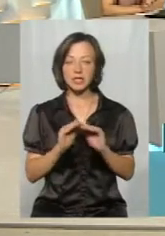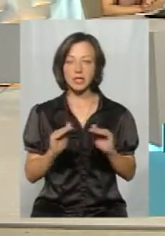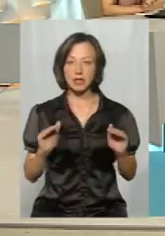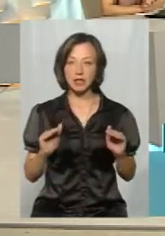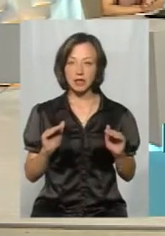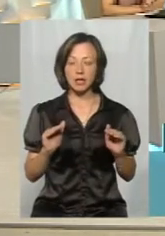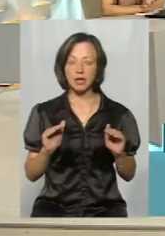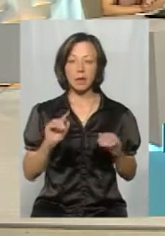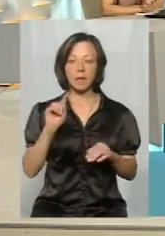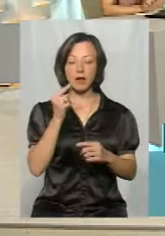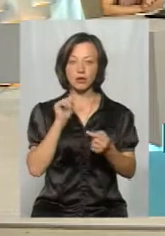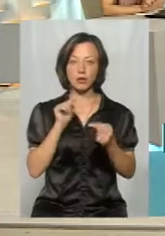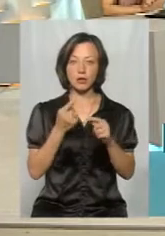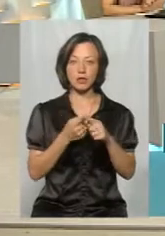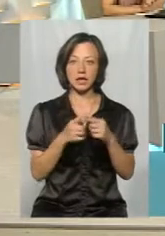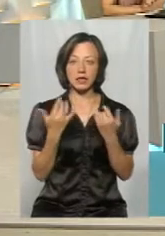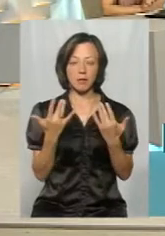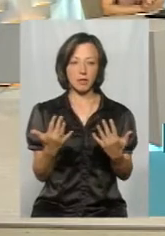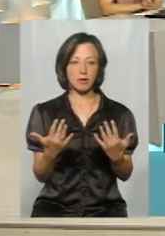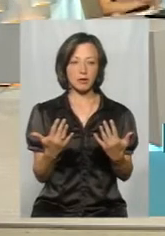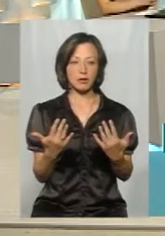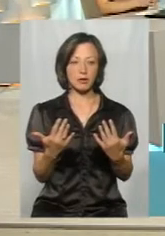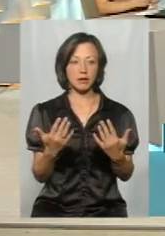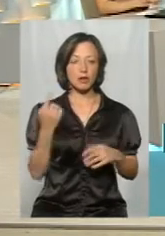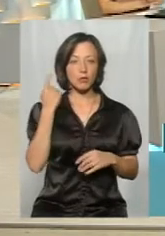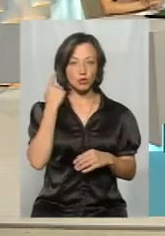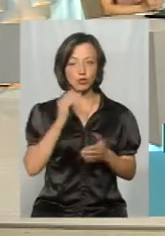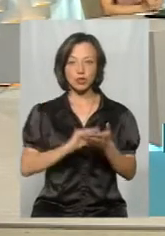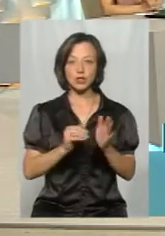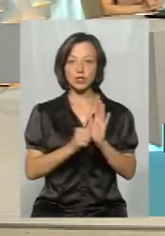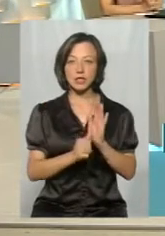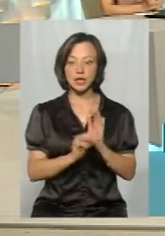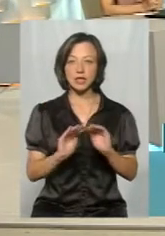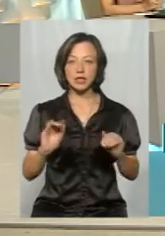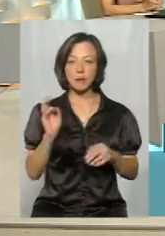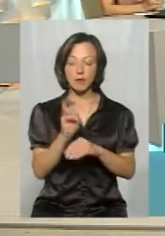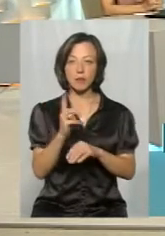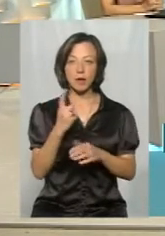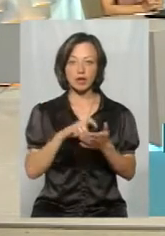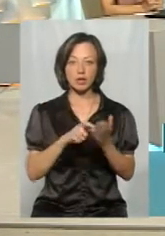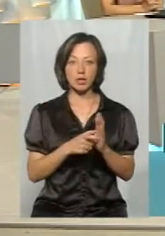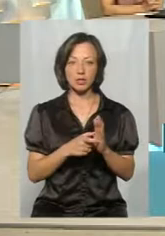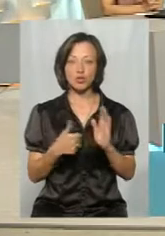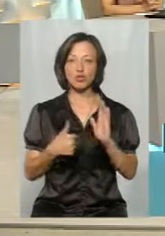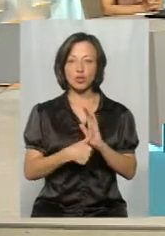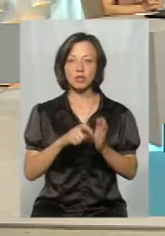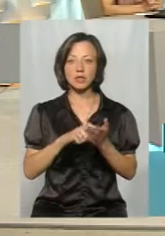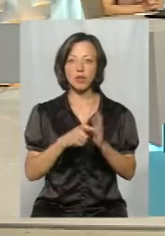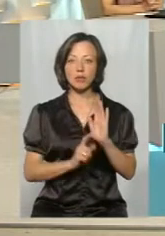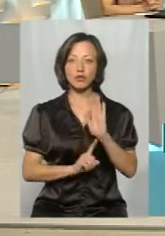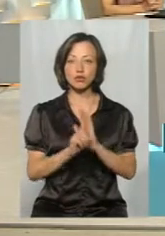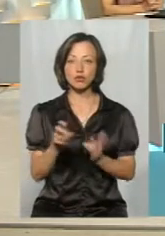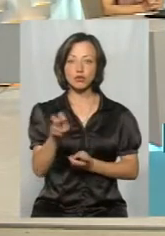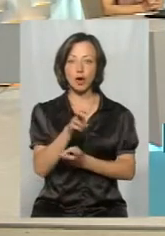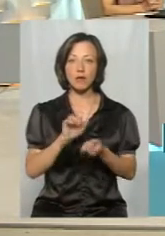один з перших противників набирати, ось ми почули в сюжеті, 60 дітей підуть в перший клас. В шостий клас вони почнуть